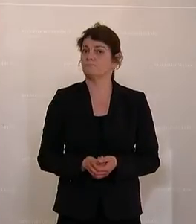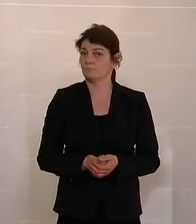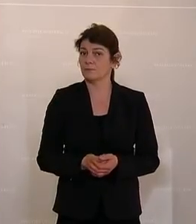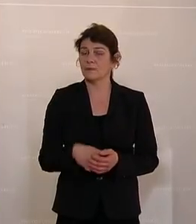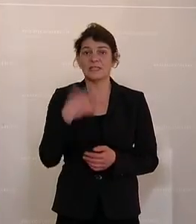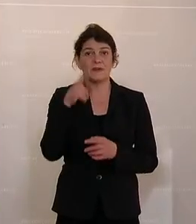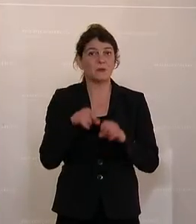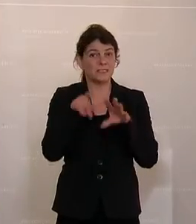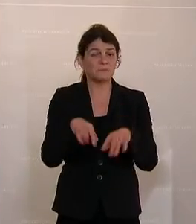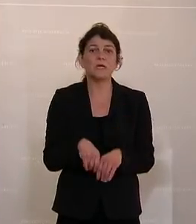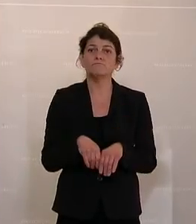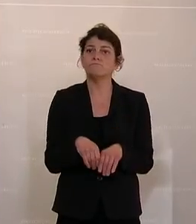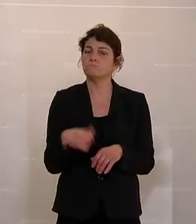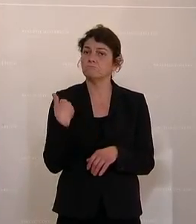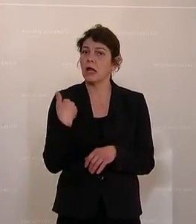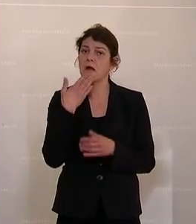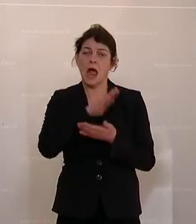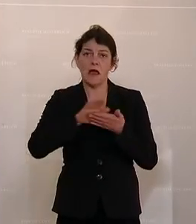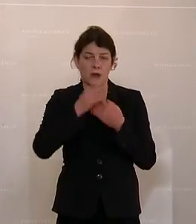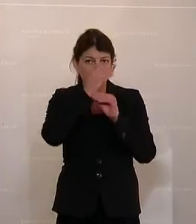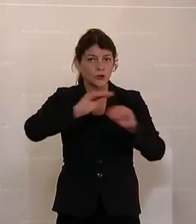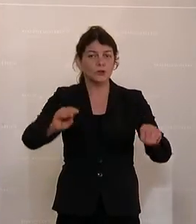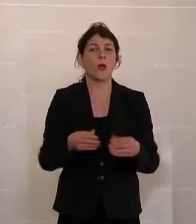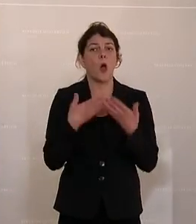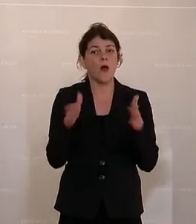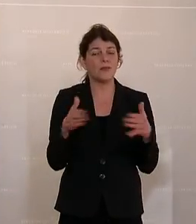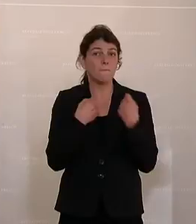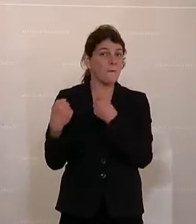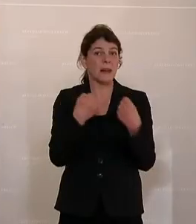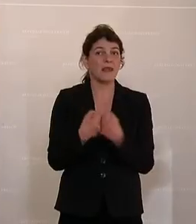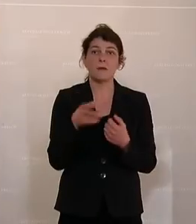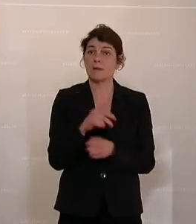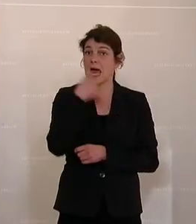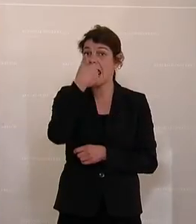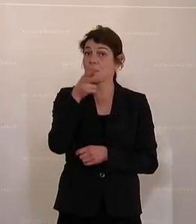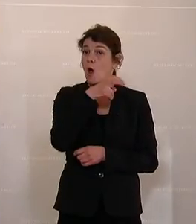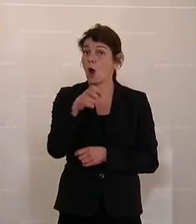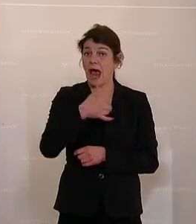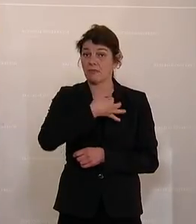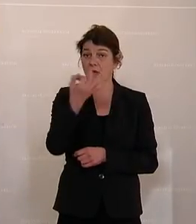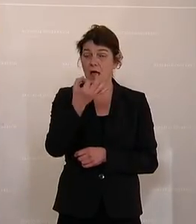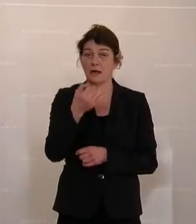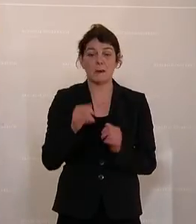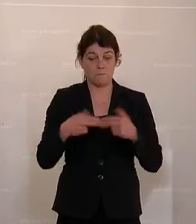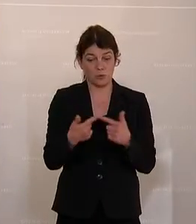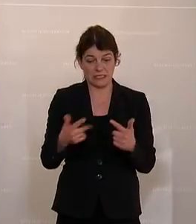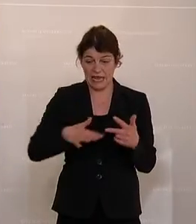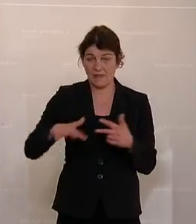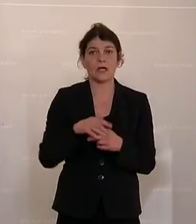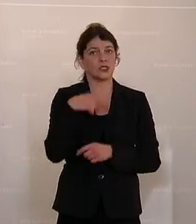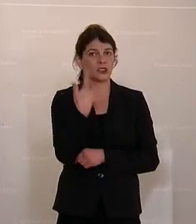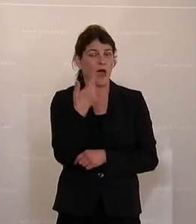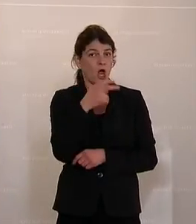2017 eine einfache Botschaft, öffentliche Mobilität mit einem Euro pro Tag im Bundesland, zwei